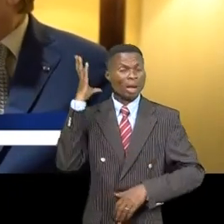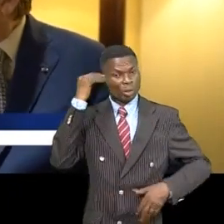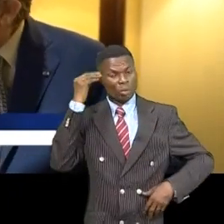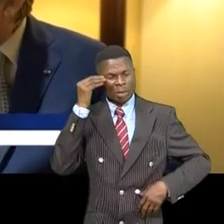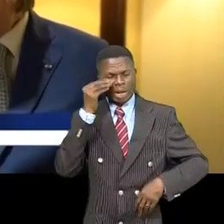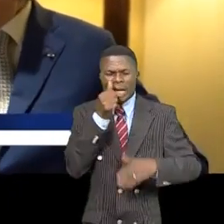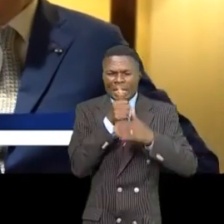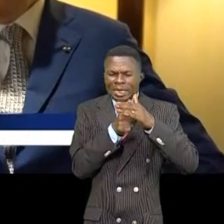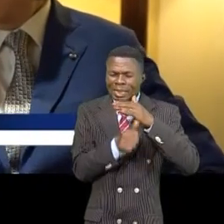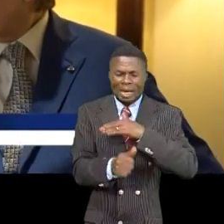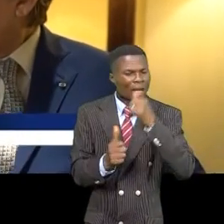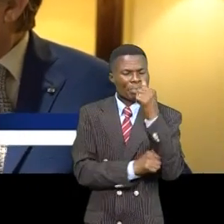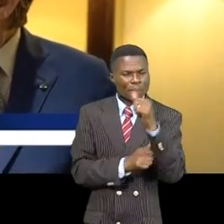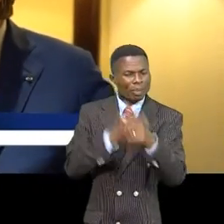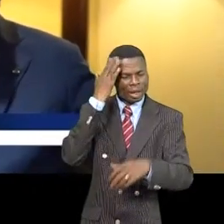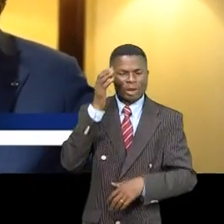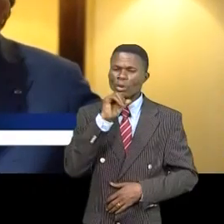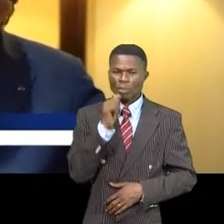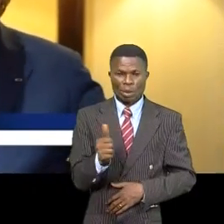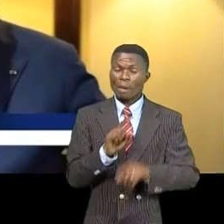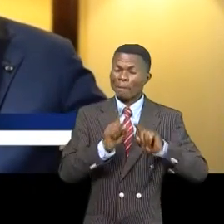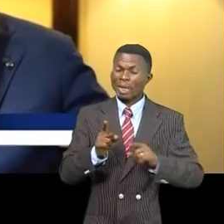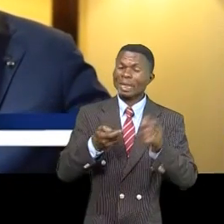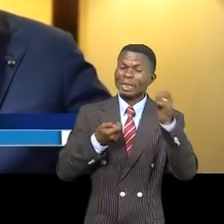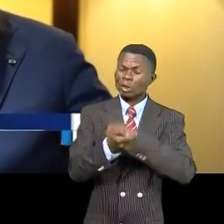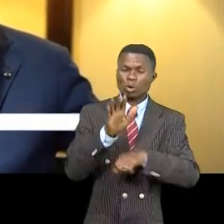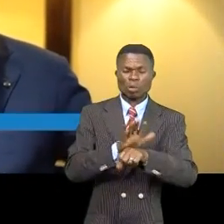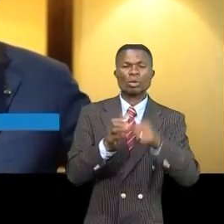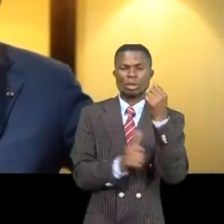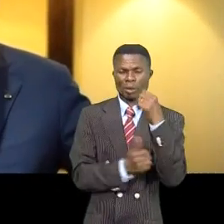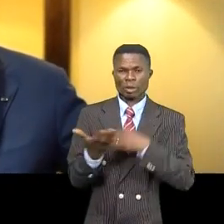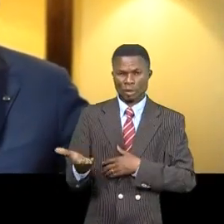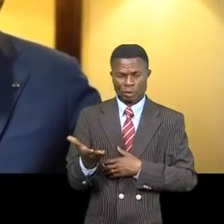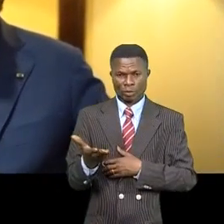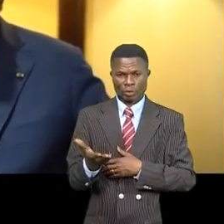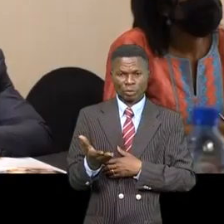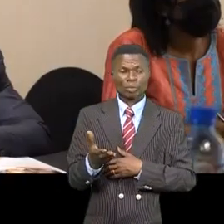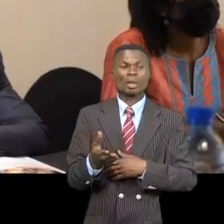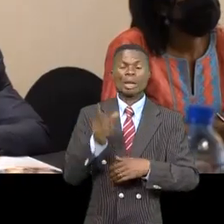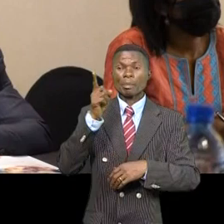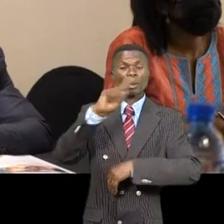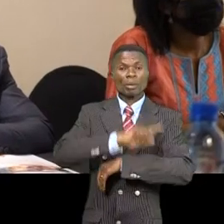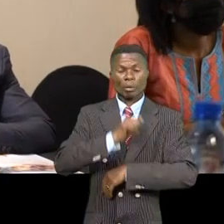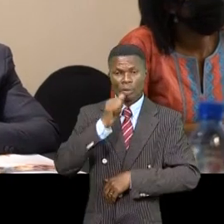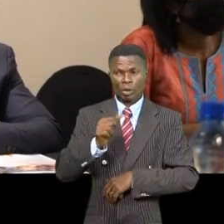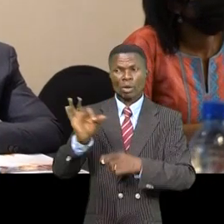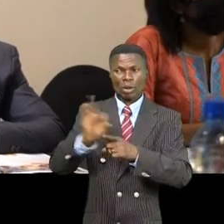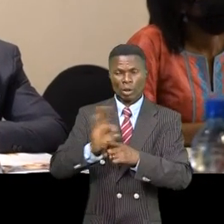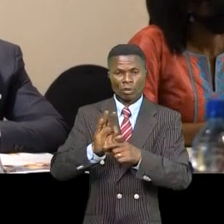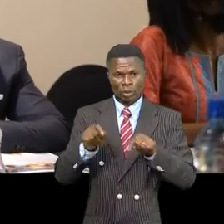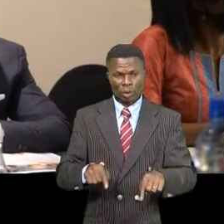silencieuse, que personne ne connaît, mais qui fait des ravages malheureusement. C'est les mille premiers jours de la formation